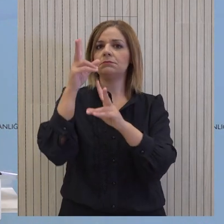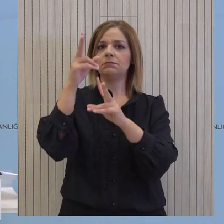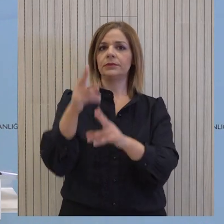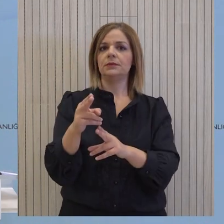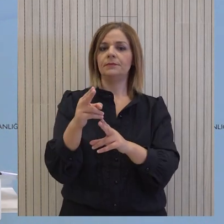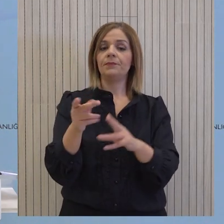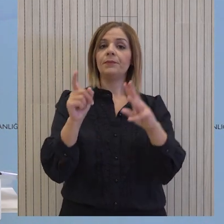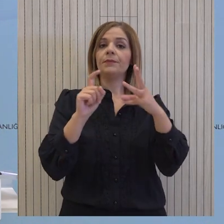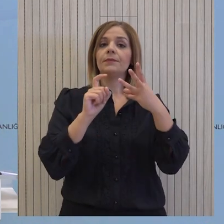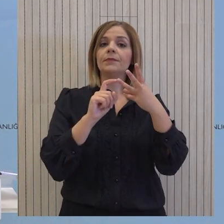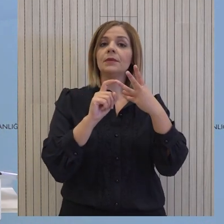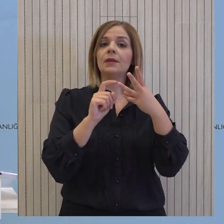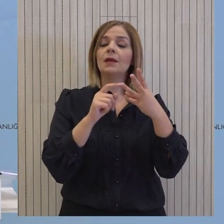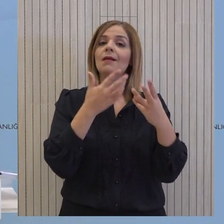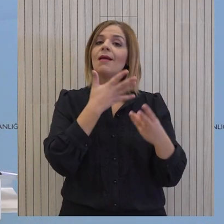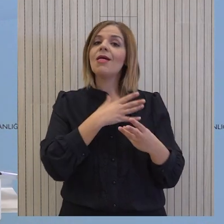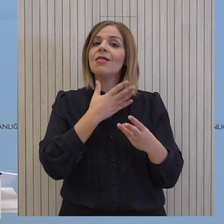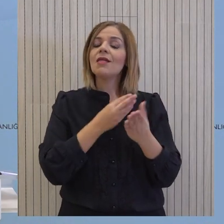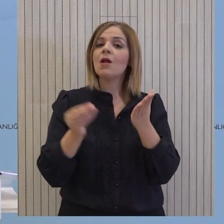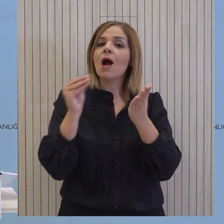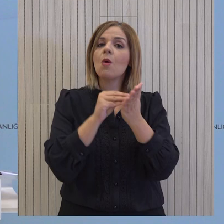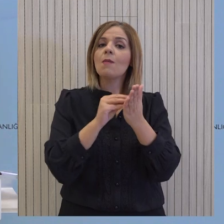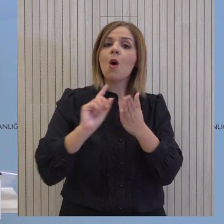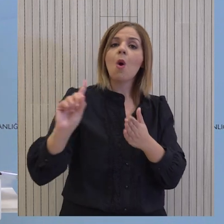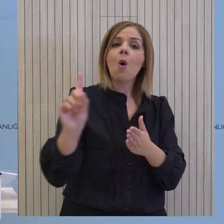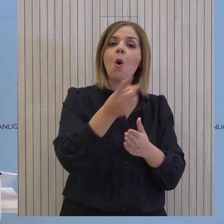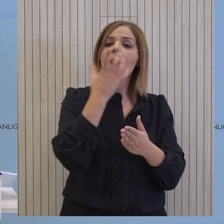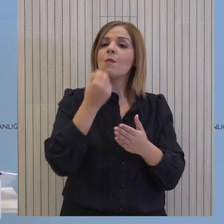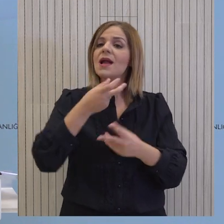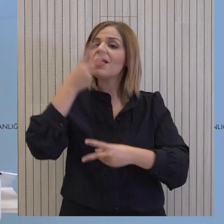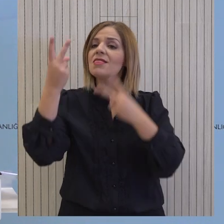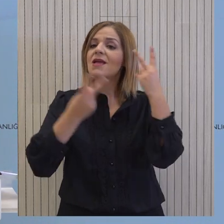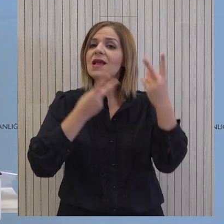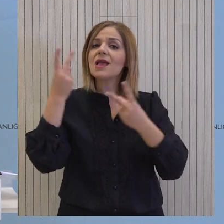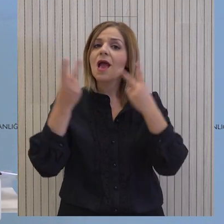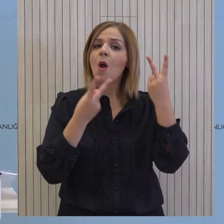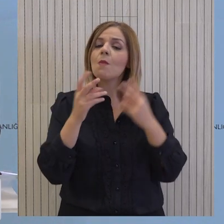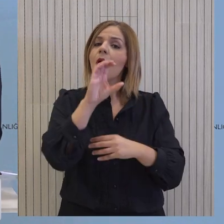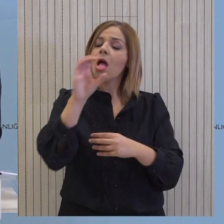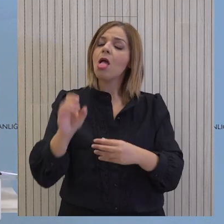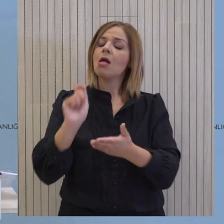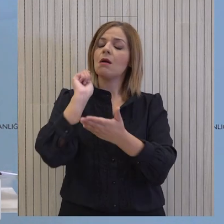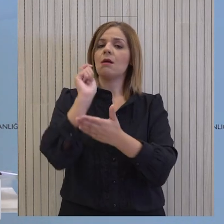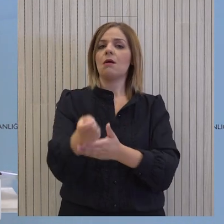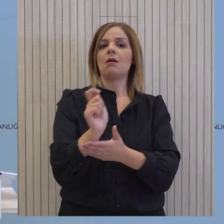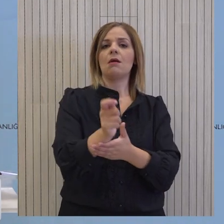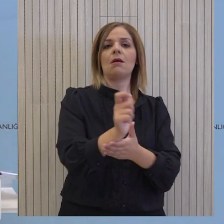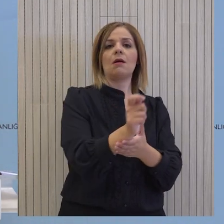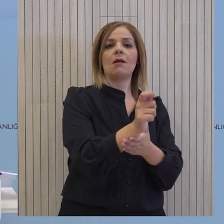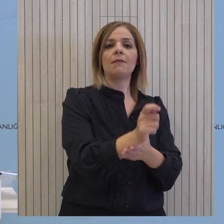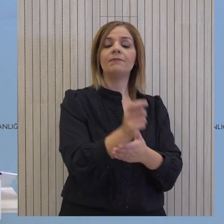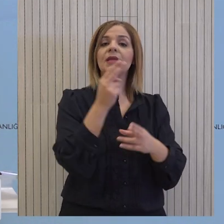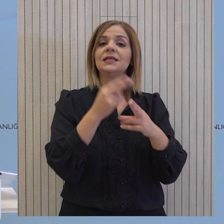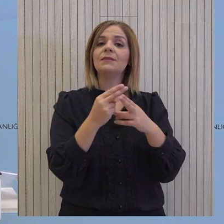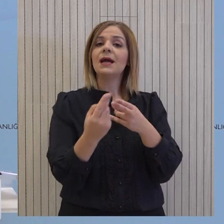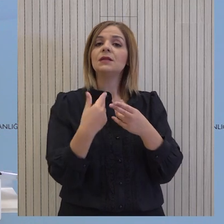ελέγχου. Τρίτον, την ενσωμάτωση και συμπερίληψη όλων των δικαιούχων του ελάχιστον εγκυμένου εισοδήματος στο κοινωνικό σύνολο με την